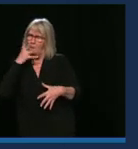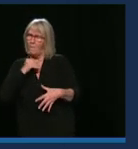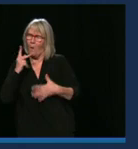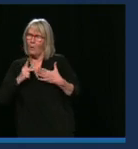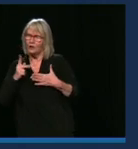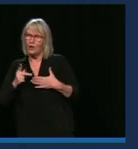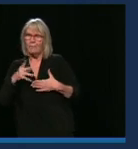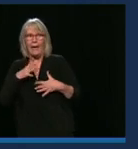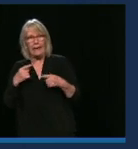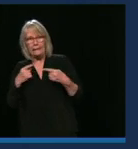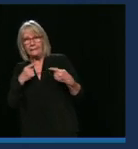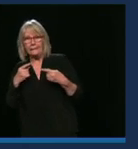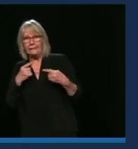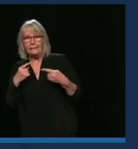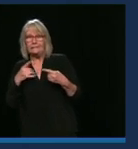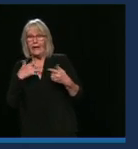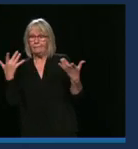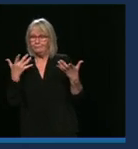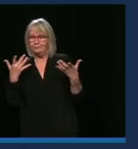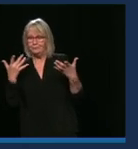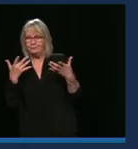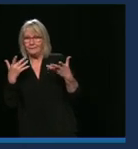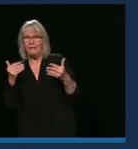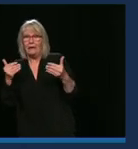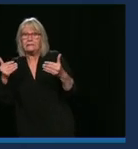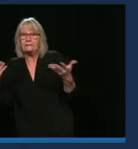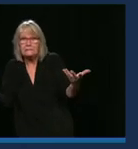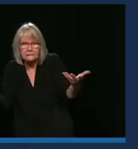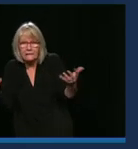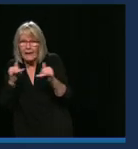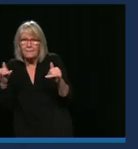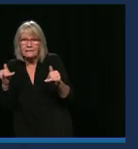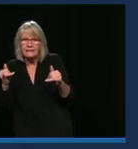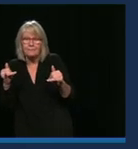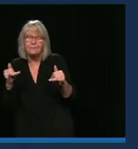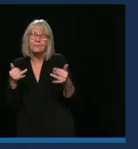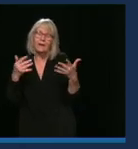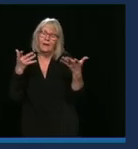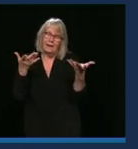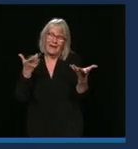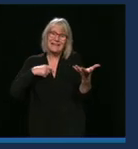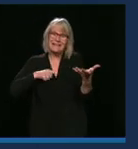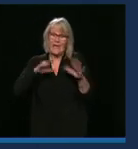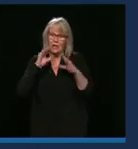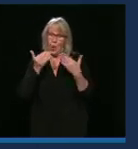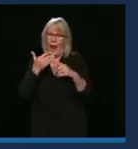projet de loi-là, il faut qu'il passe avant Noël pour aider les gens qui seront en situation d'éviction après les Fêtes.